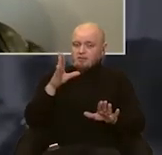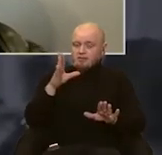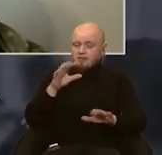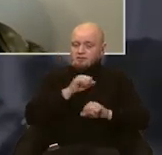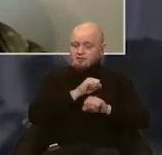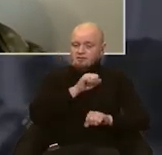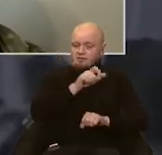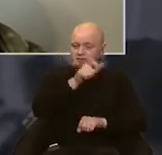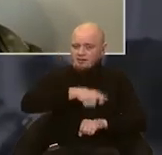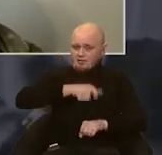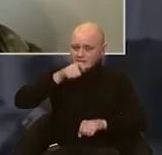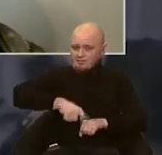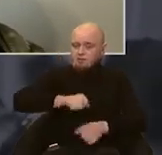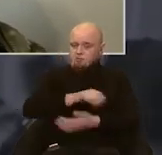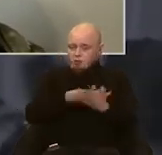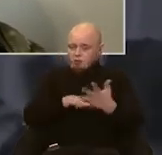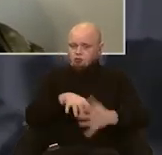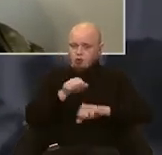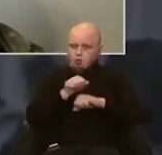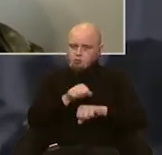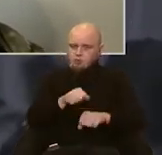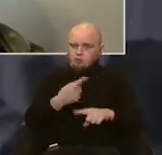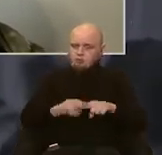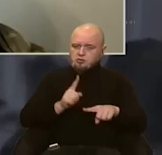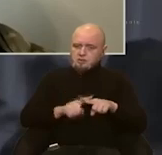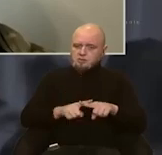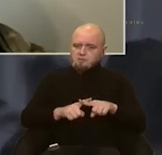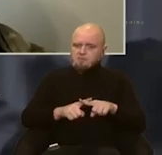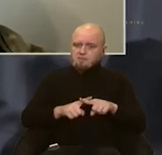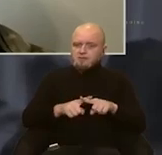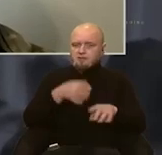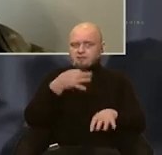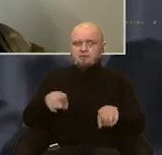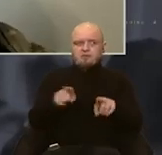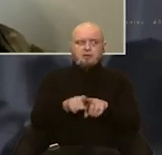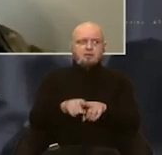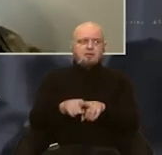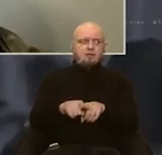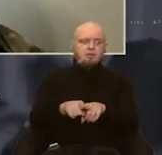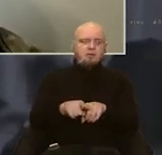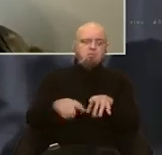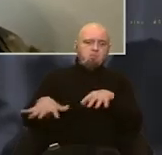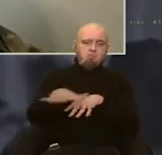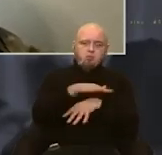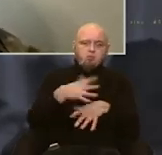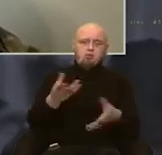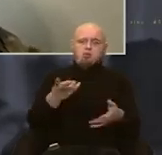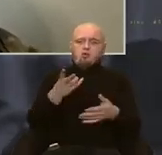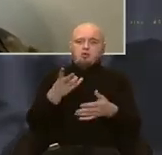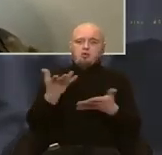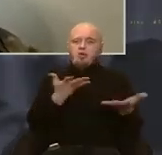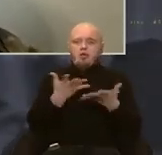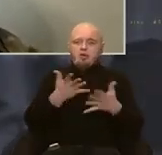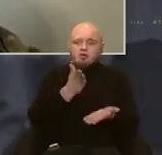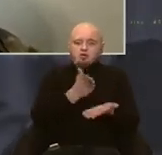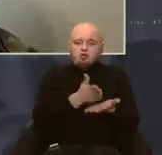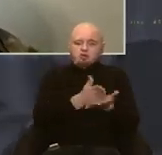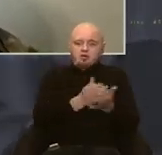захисники продовжують обороняти ті площі, на яких зосереджені наші війська.